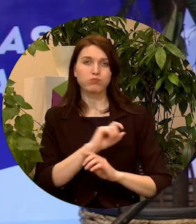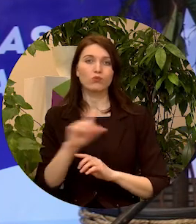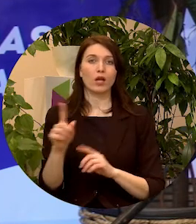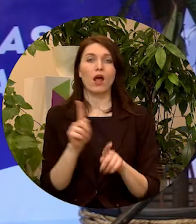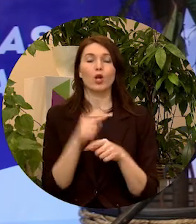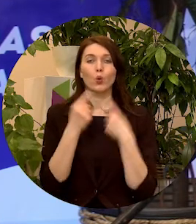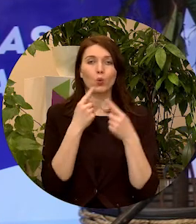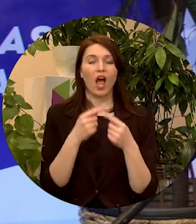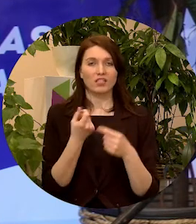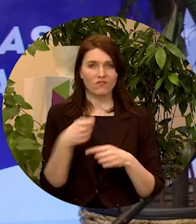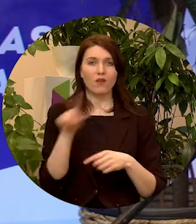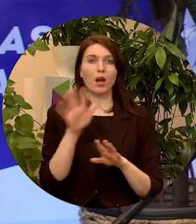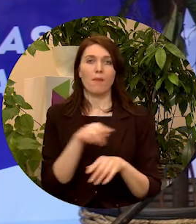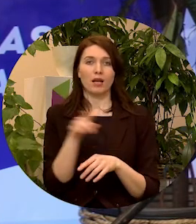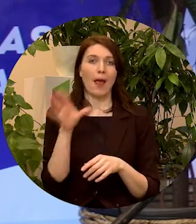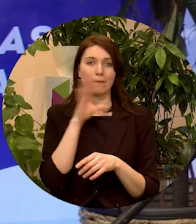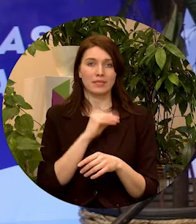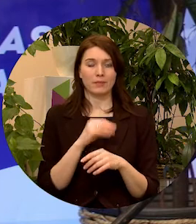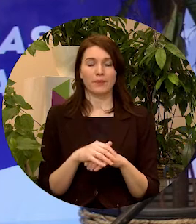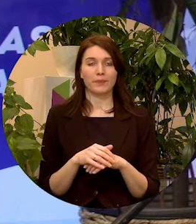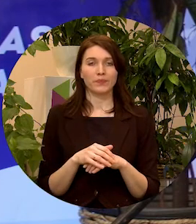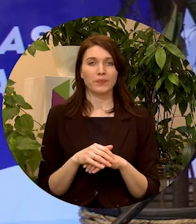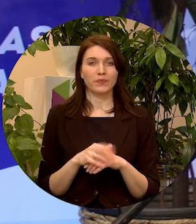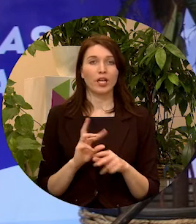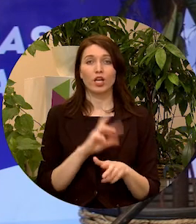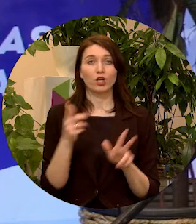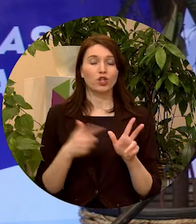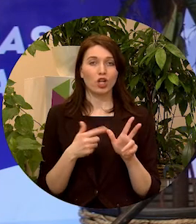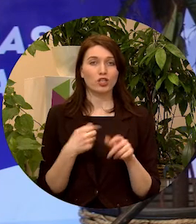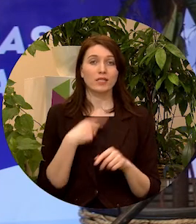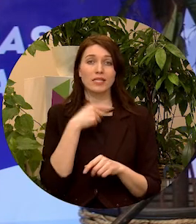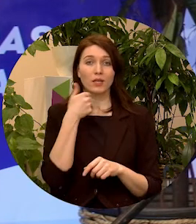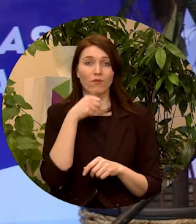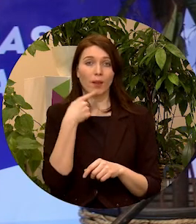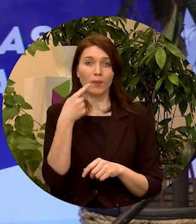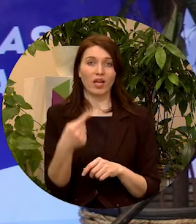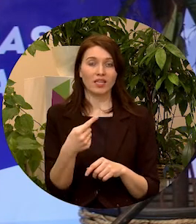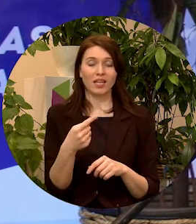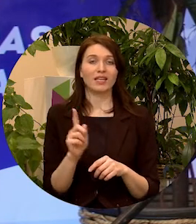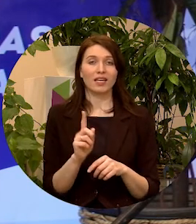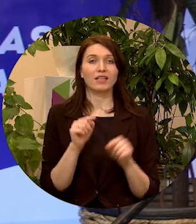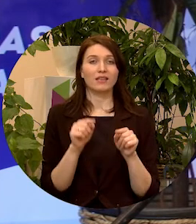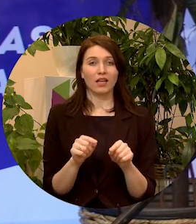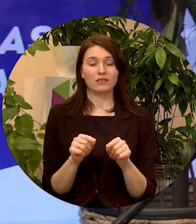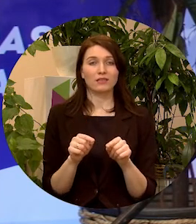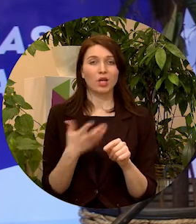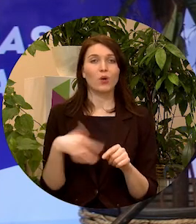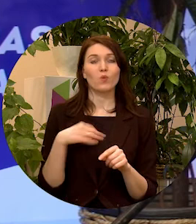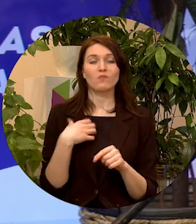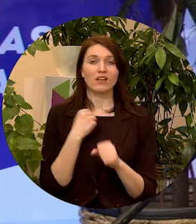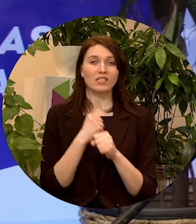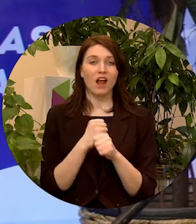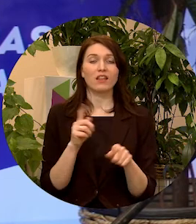un runāsim skaļāk par šīm iespējām. Un trešais, ko es vēl gribētu pieminēt, ir tas, ka mums ir